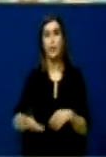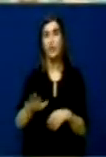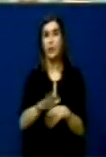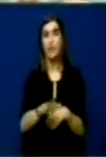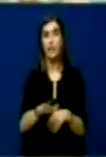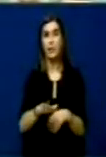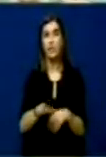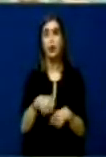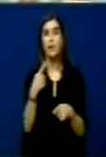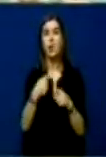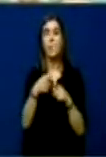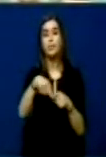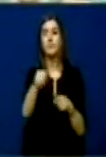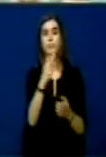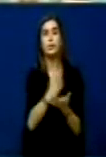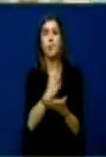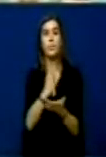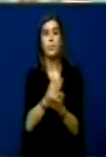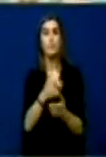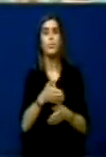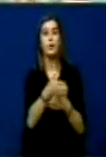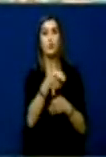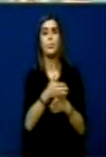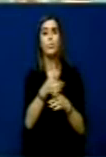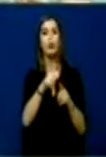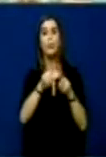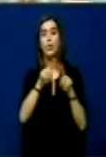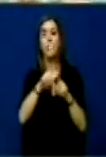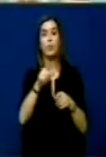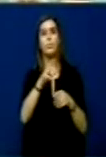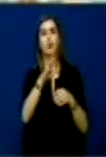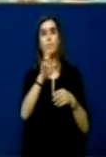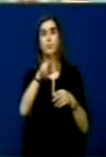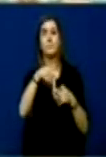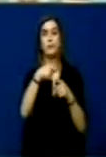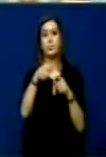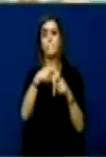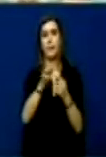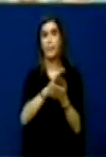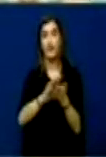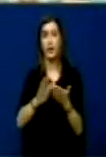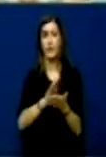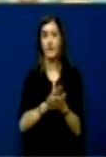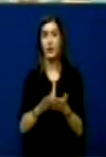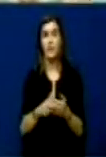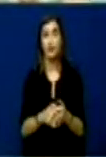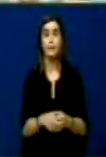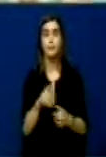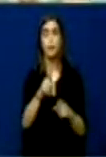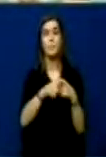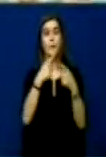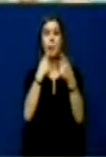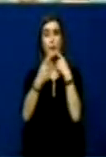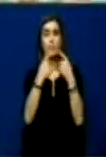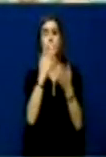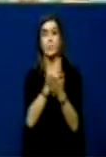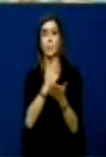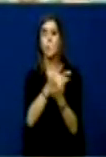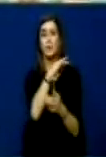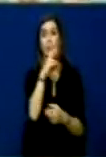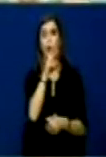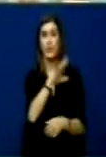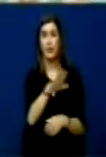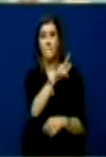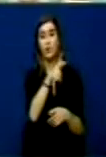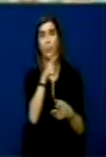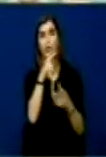të cilët imbulojnë ata përfituar nga ta. Dialogu për verion është përblim për strukturat